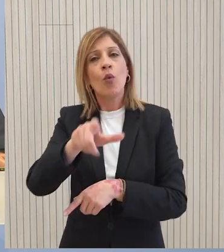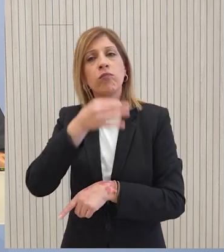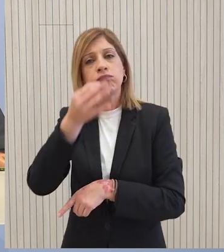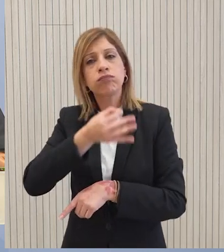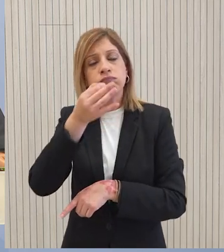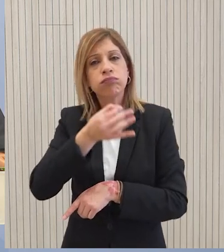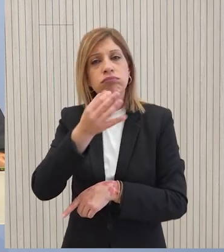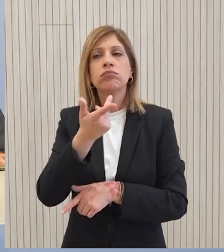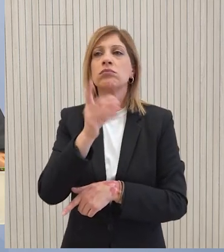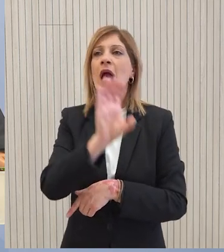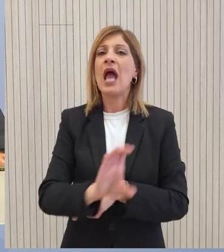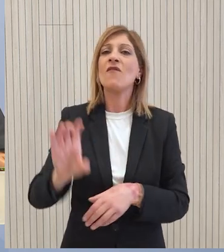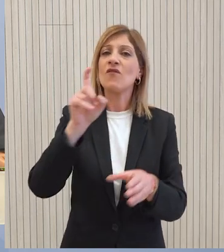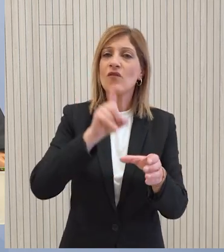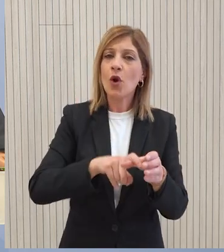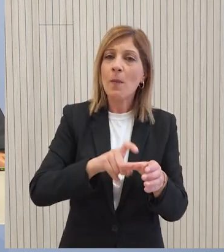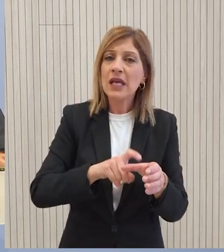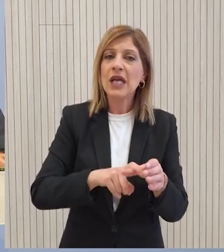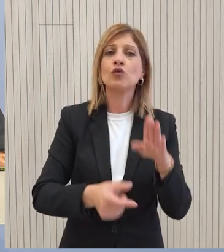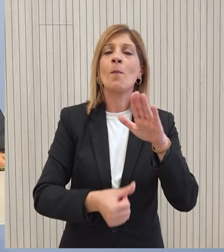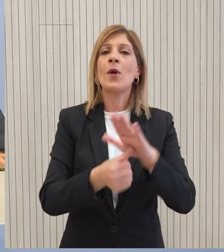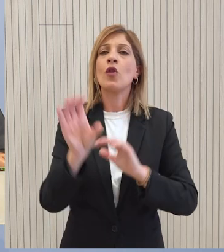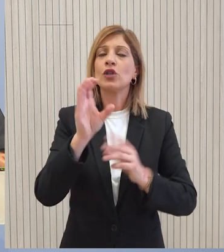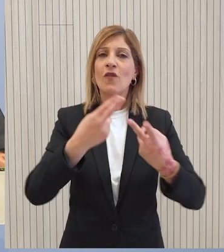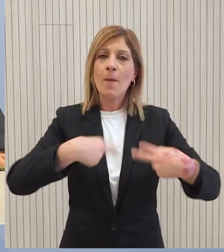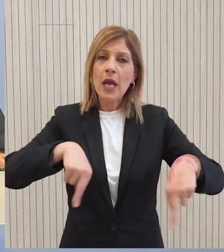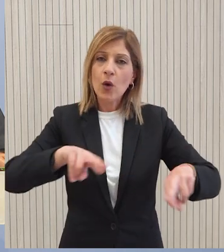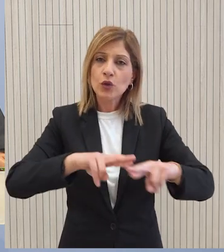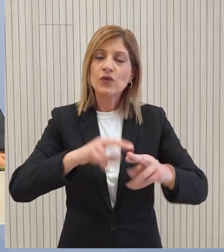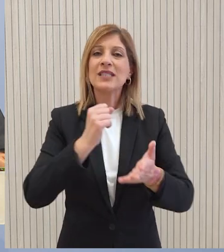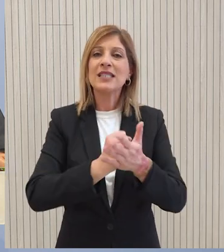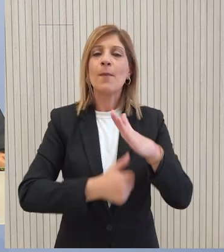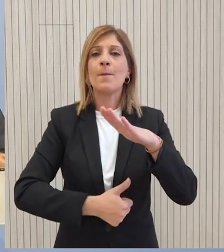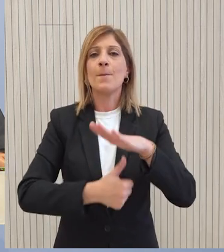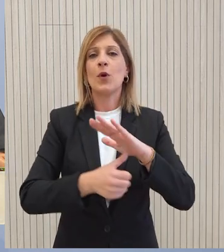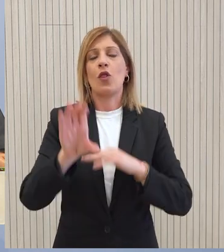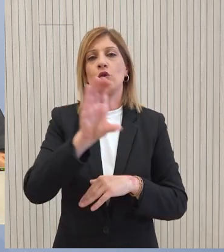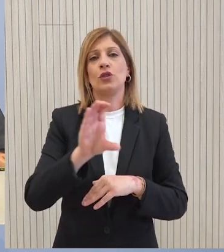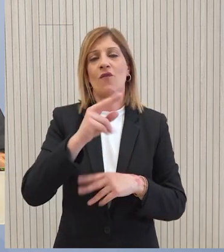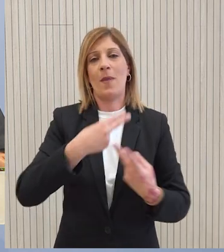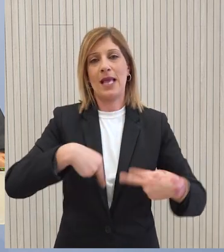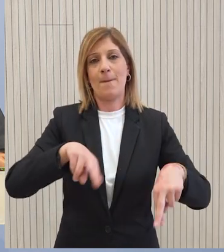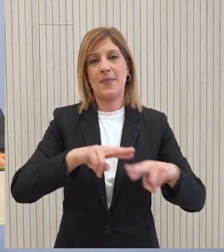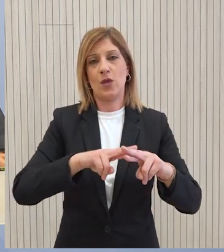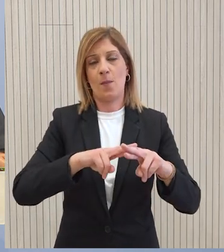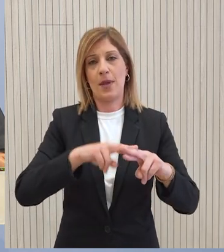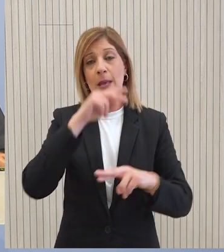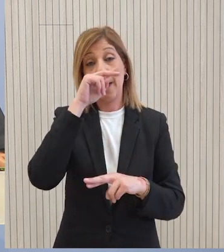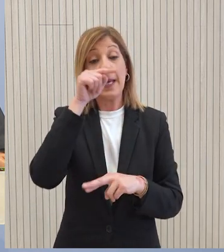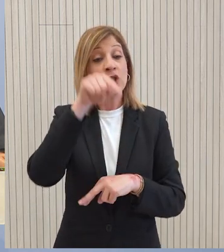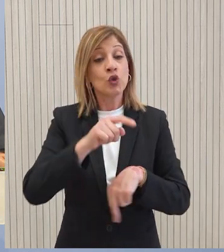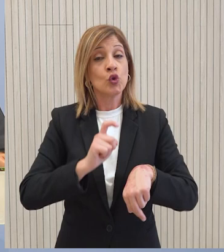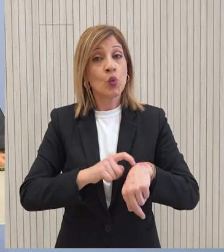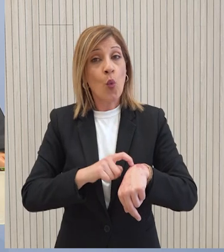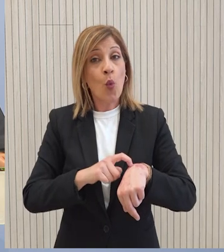των θεσμών της Ευρωπαϊκής Ένωσης τόσο του Προέδρου του Ευρωπαϊκού Συμβουλίου όσο και της Προέδρου της Ευρωπαϊκής Επιτροπής Είναι η ώρα